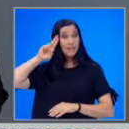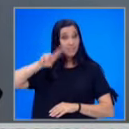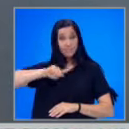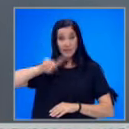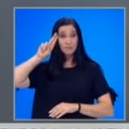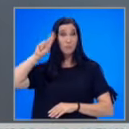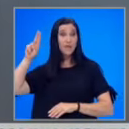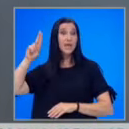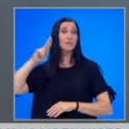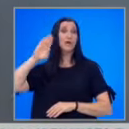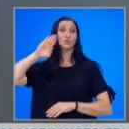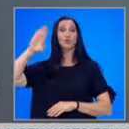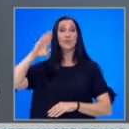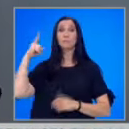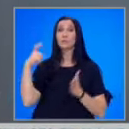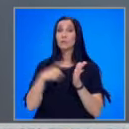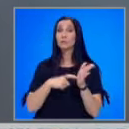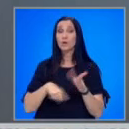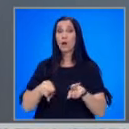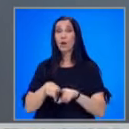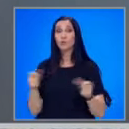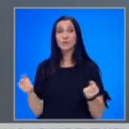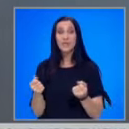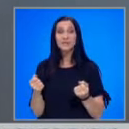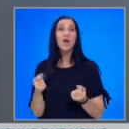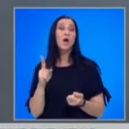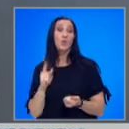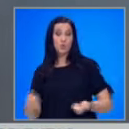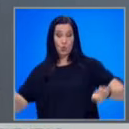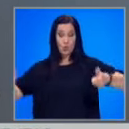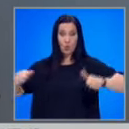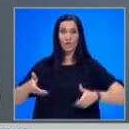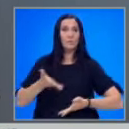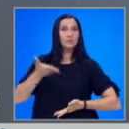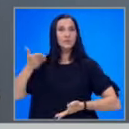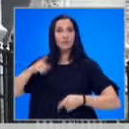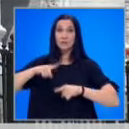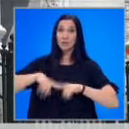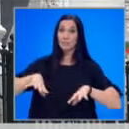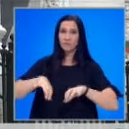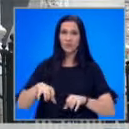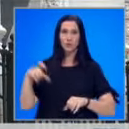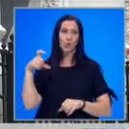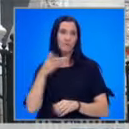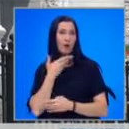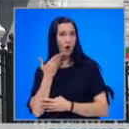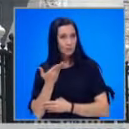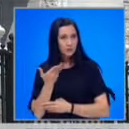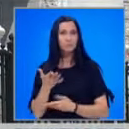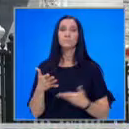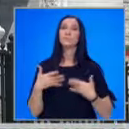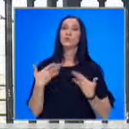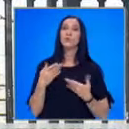както и действия, които водят до уронване престижа на съдебната власт. Стоилов обясни, че